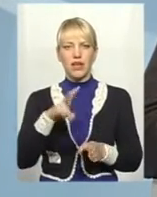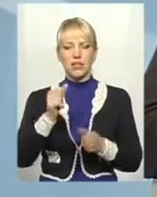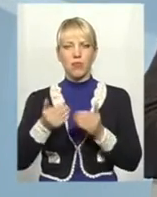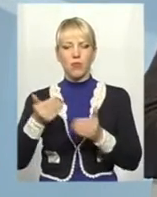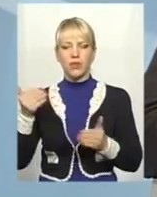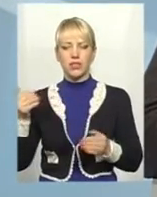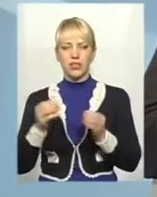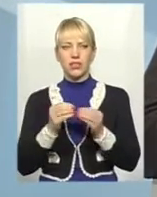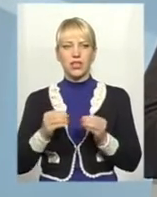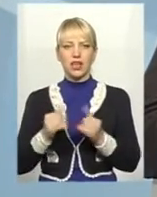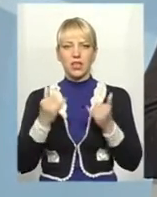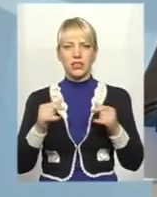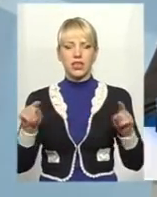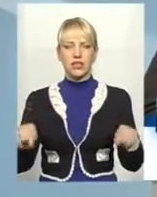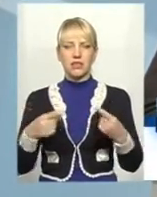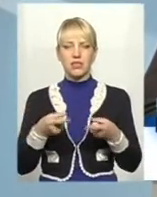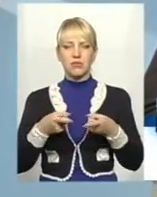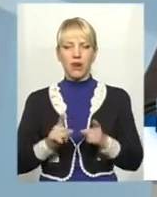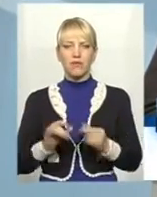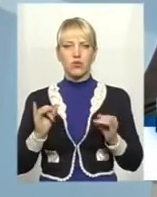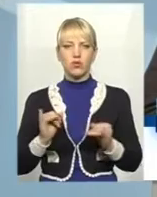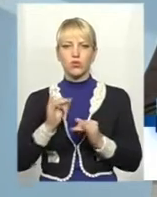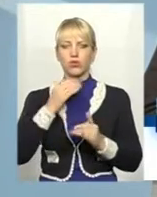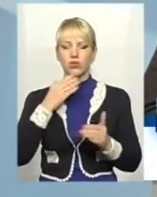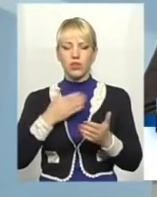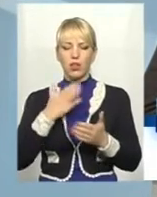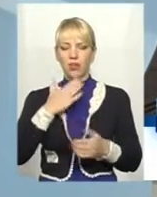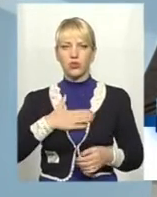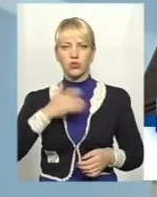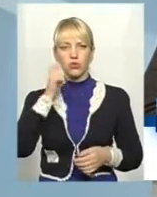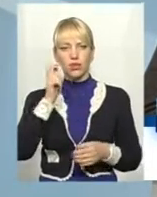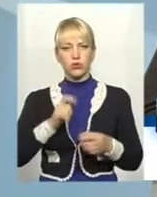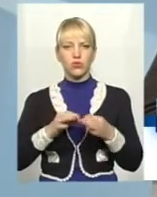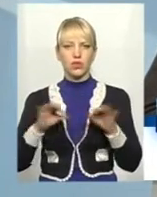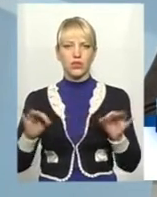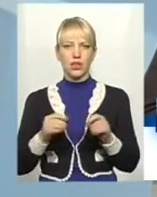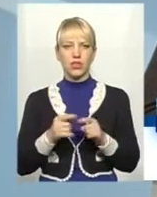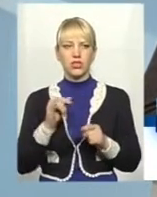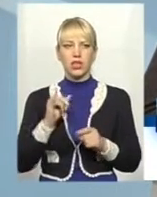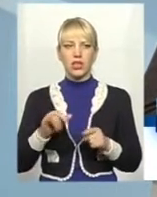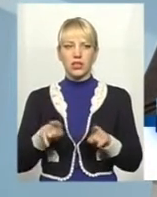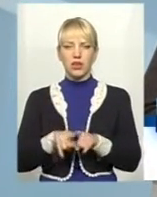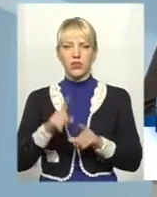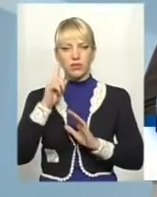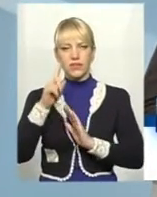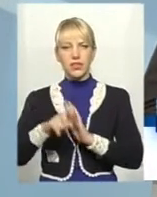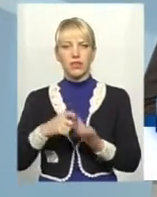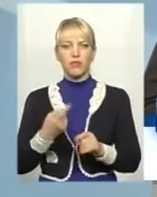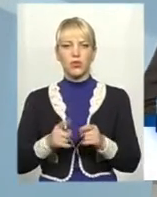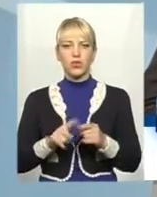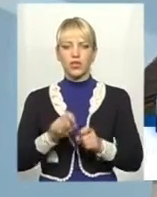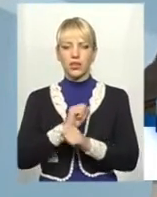і зараз відроджуємо справжню історію нашої української незалежності, а також знаємо про тих